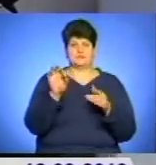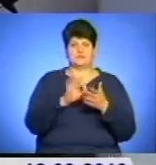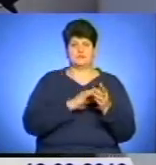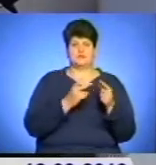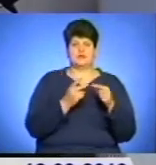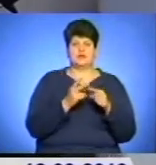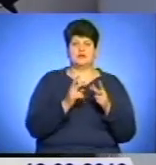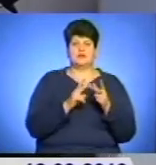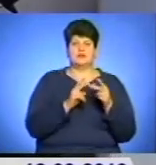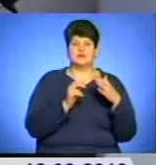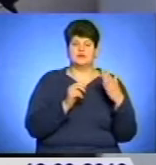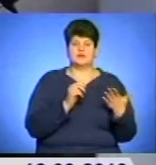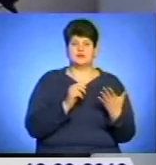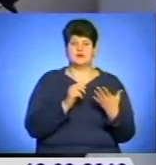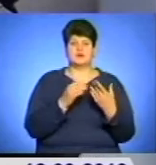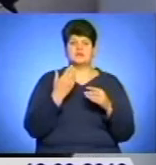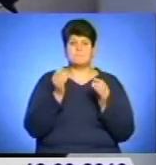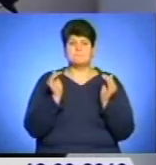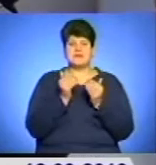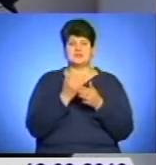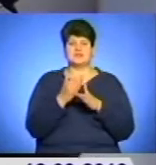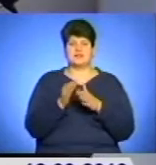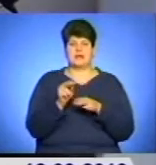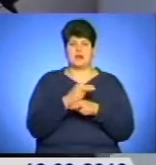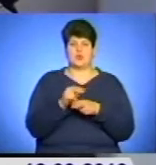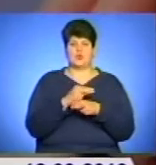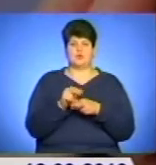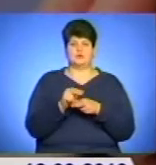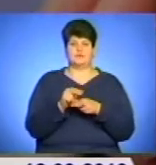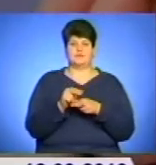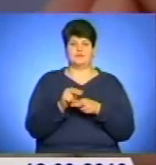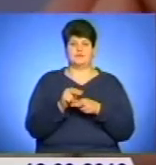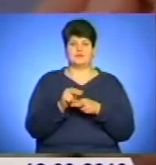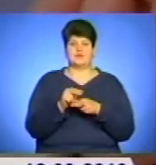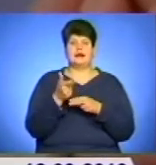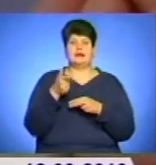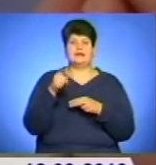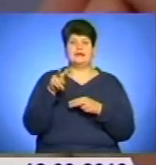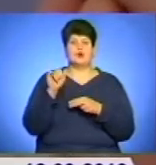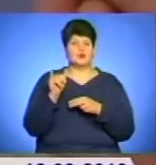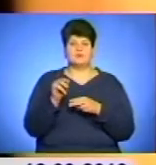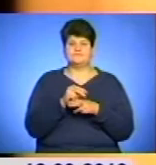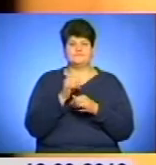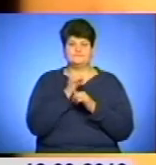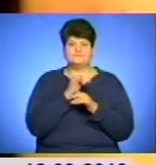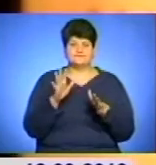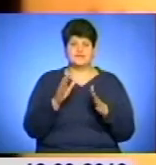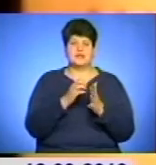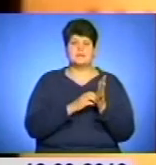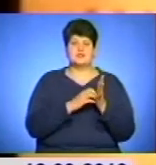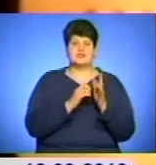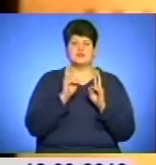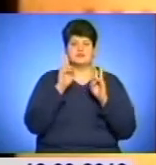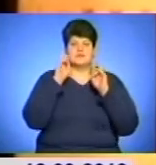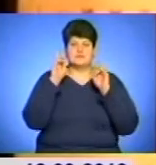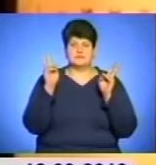ще менша частина тих хворих лікується із приводу галукоми. Галукома – невеликовна хвороба. Її причини точно